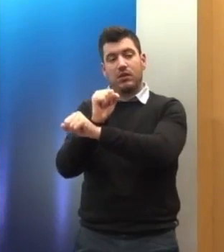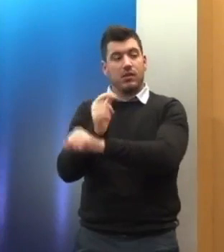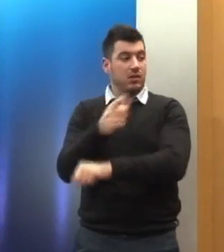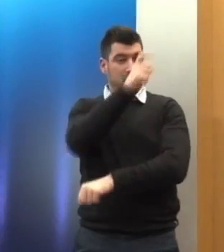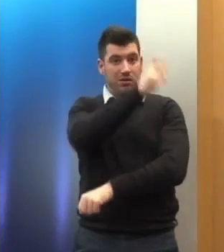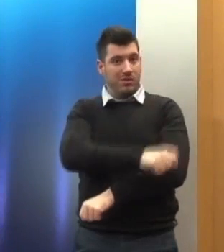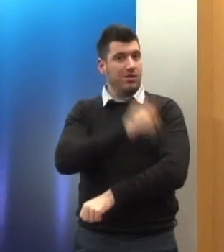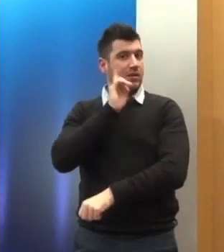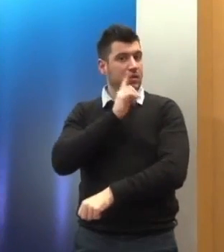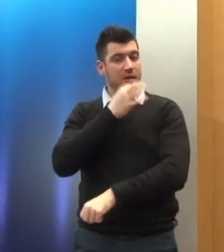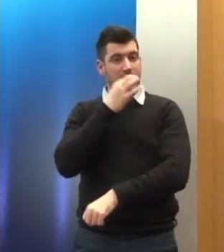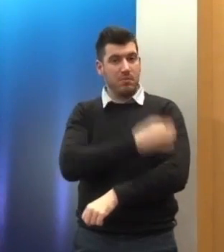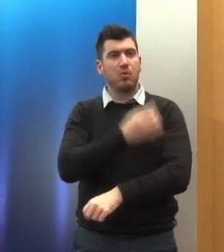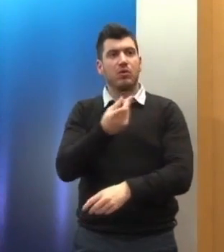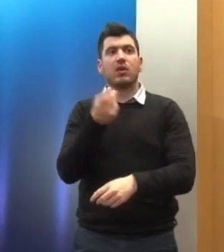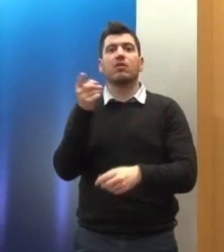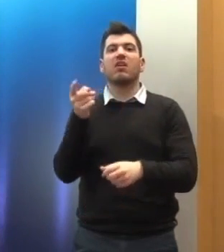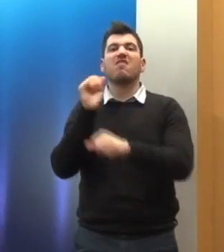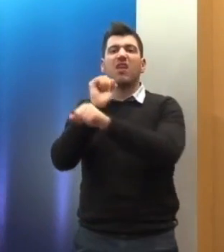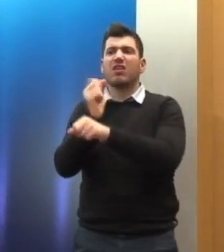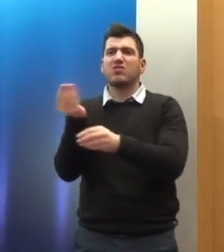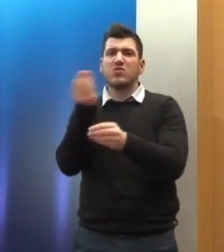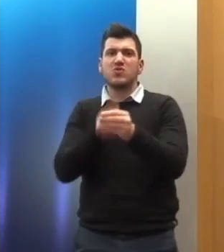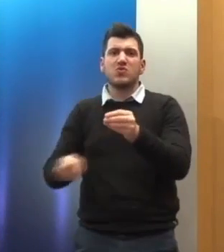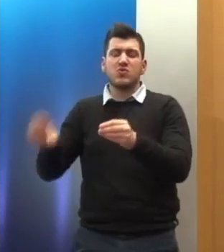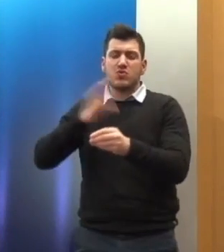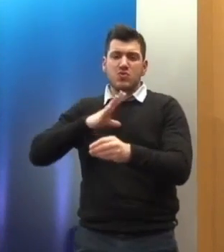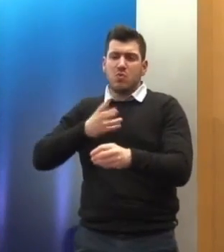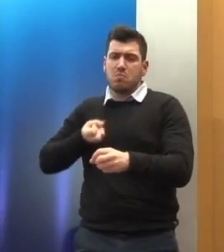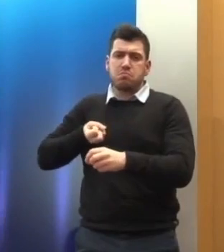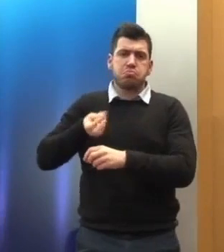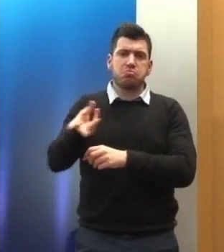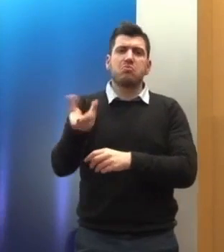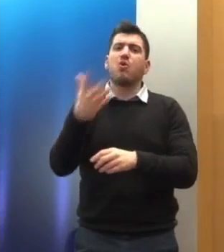ως προς το ζήτημα του υπερπληθισμού. Υπάρχει δραστικότατη μείωση προς φυγόνου στο σημείο αυτό.